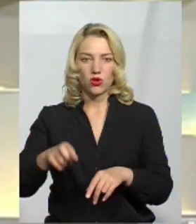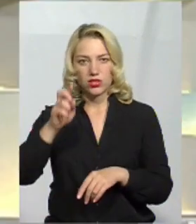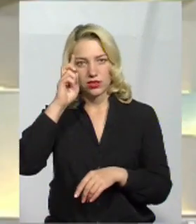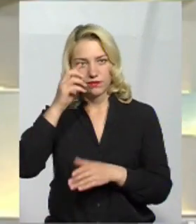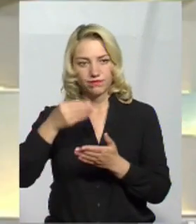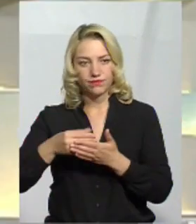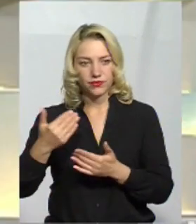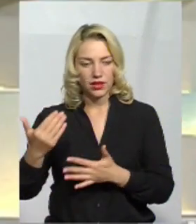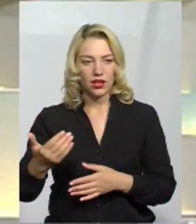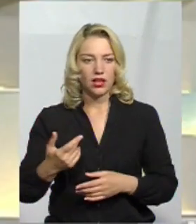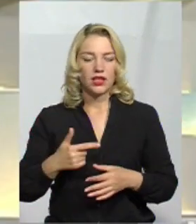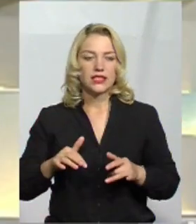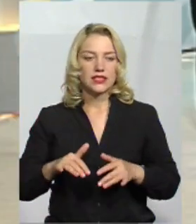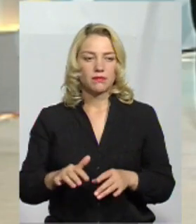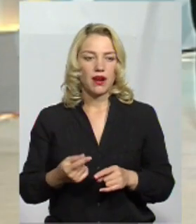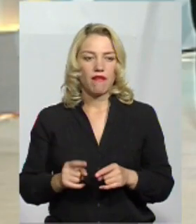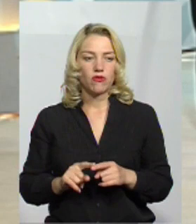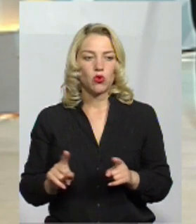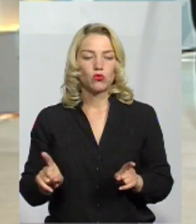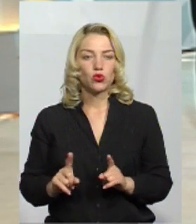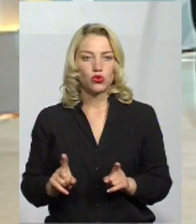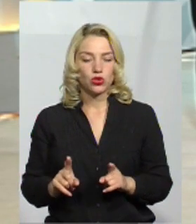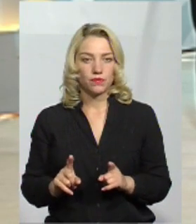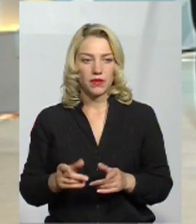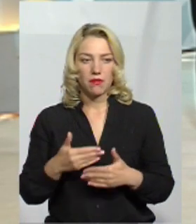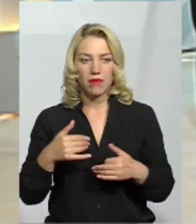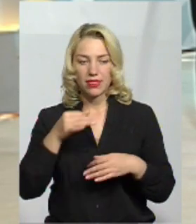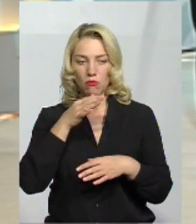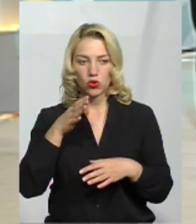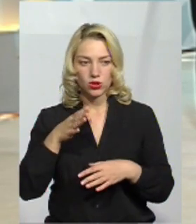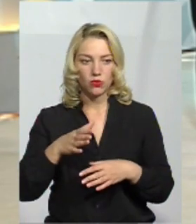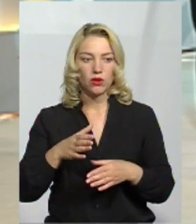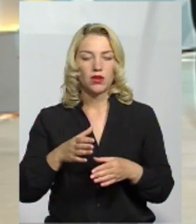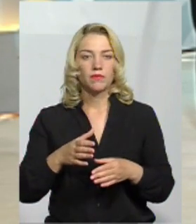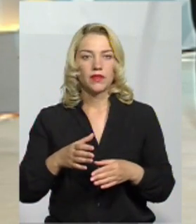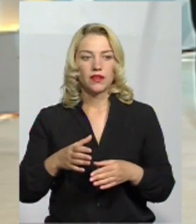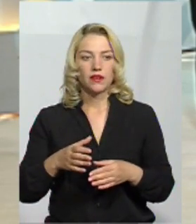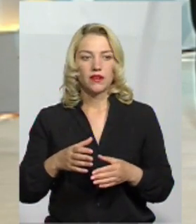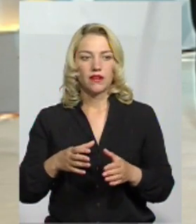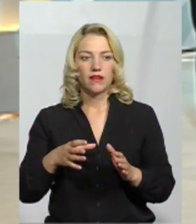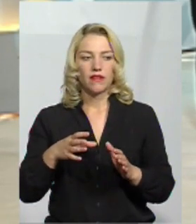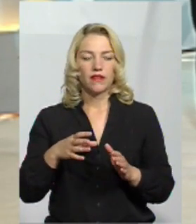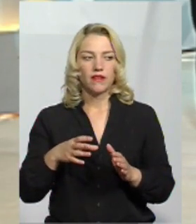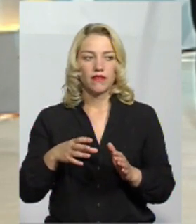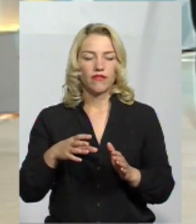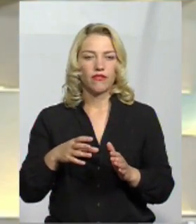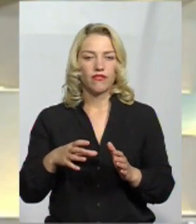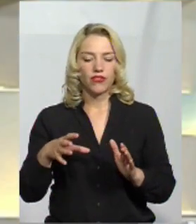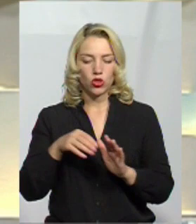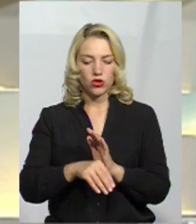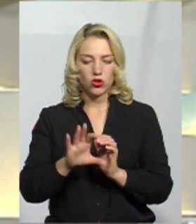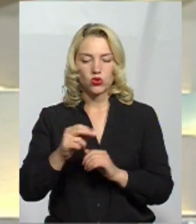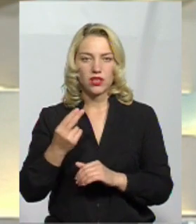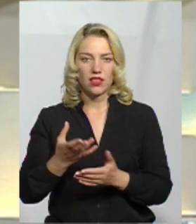виплати. Ну, справа в тому, що ми не можемо відноситись до соціальних виплат, бо це